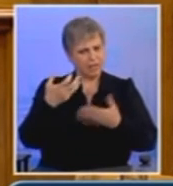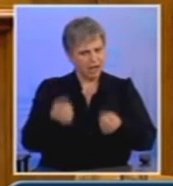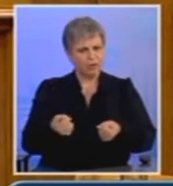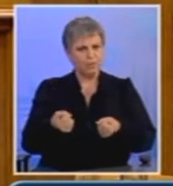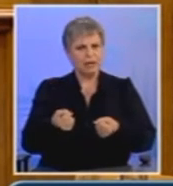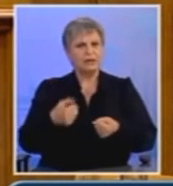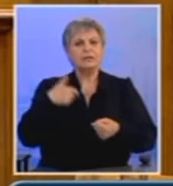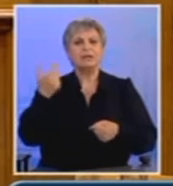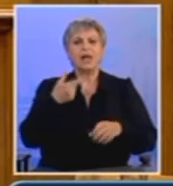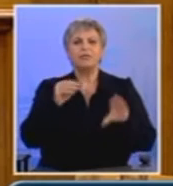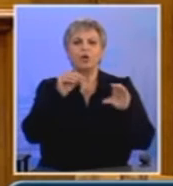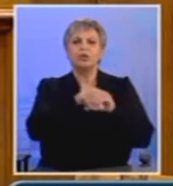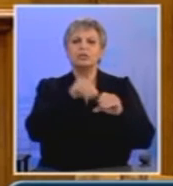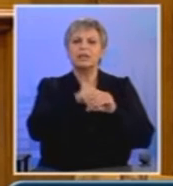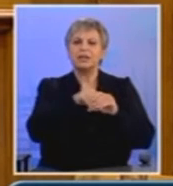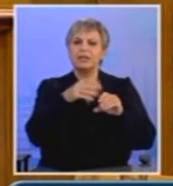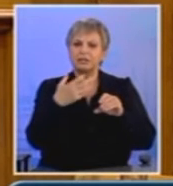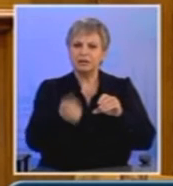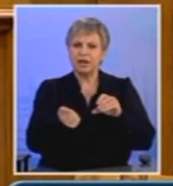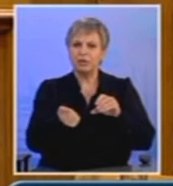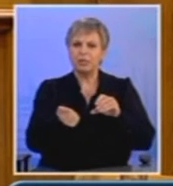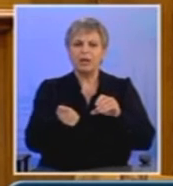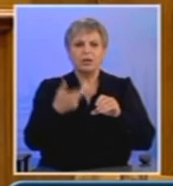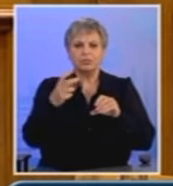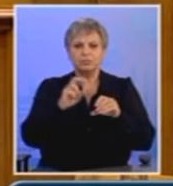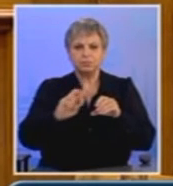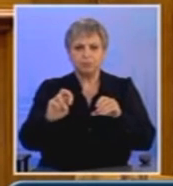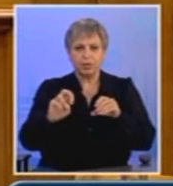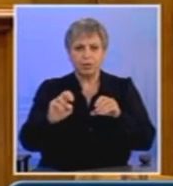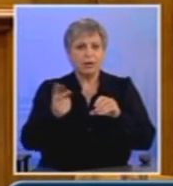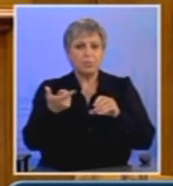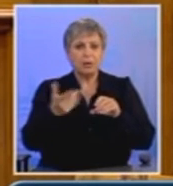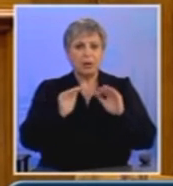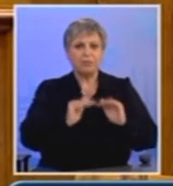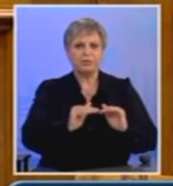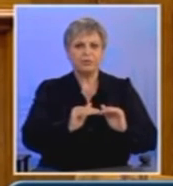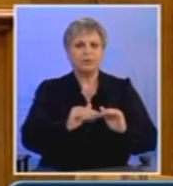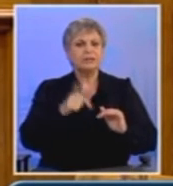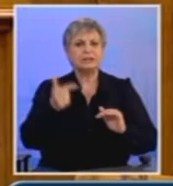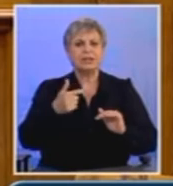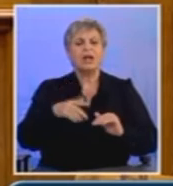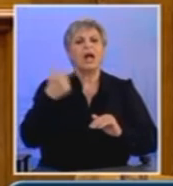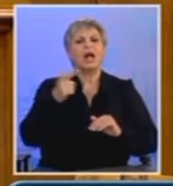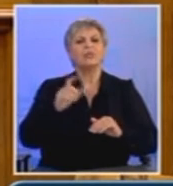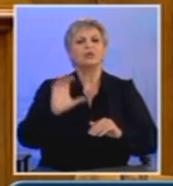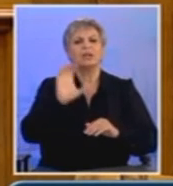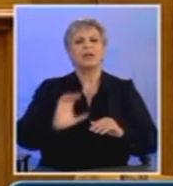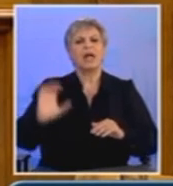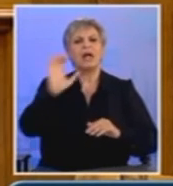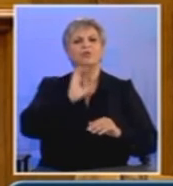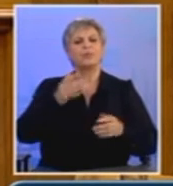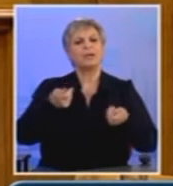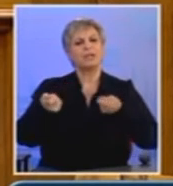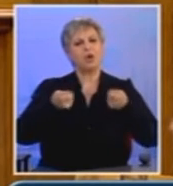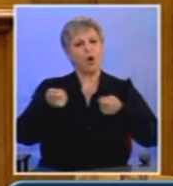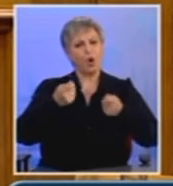αφού εγκριθεί σε επίπεδο εθνικού δικαίου η κοινοτική οδηγία πλαίσιο για την ανάκαμψη και